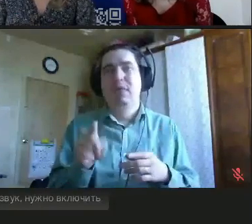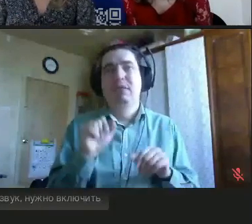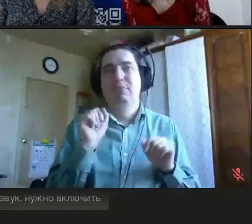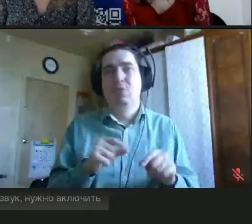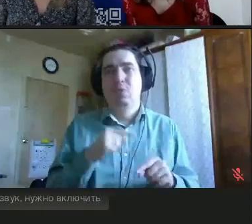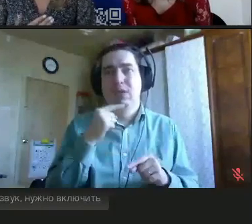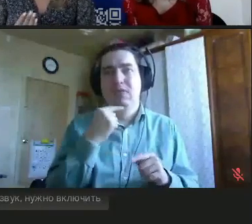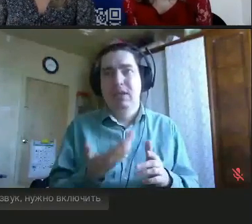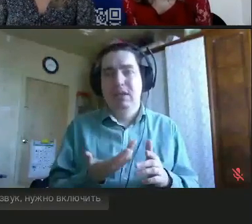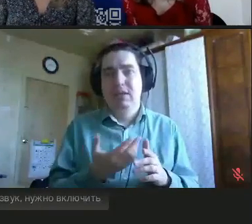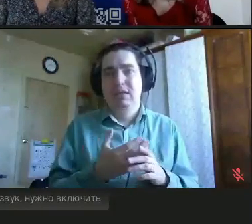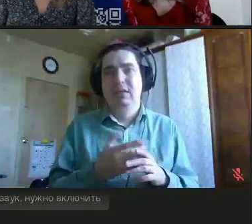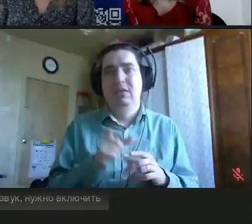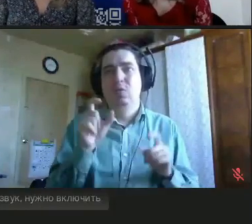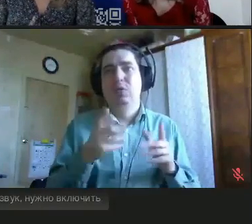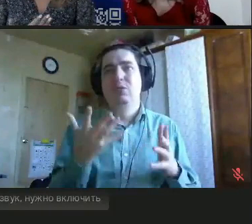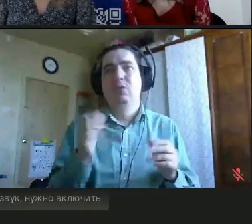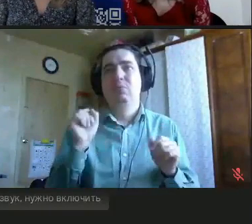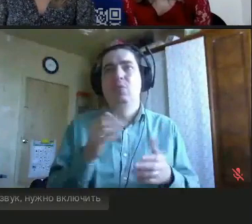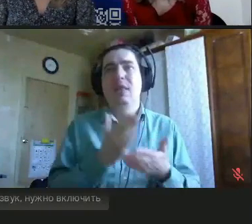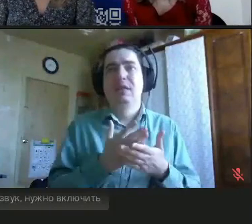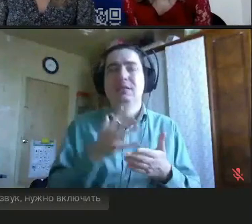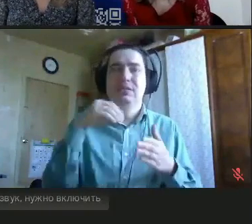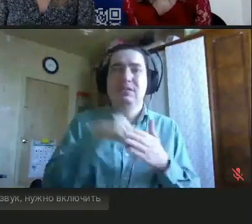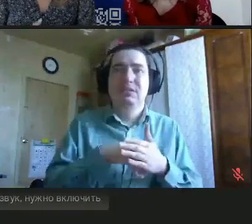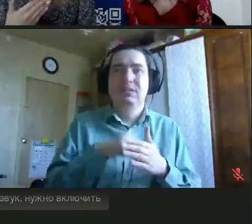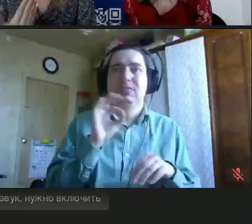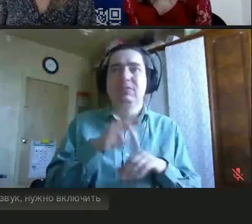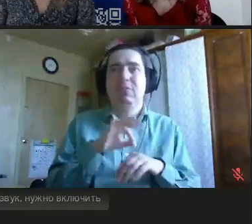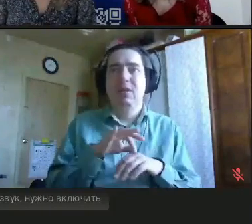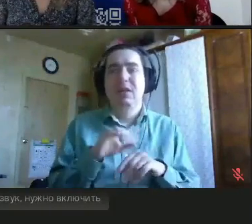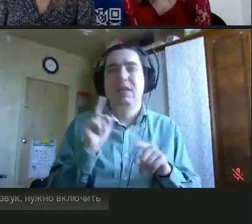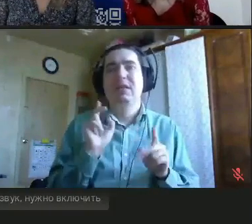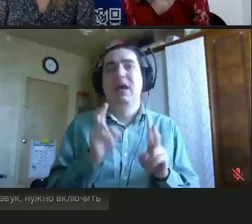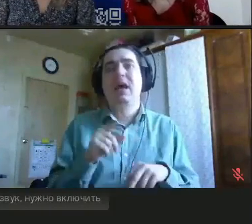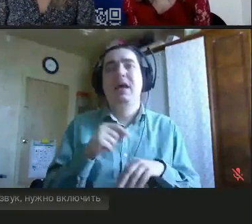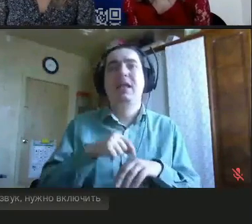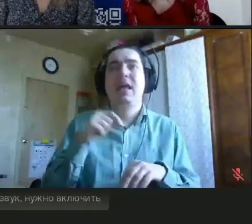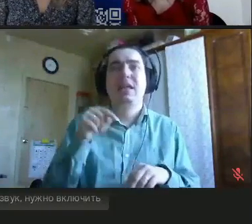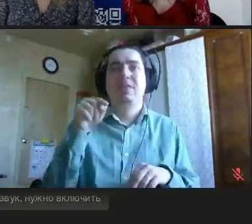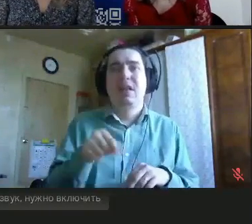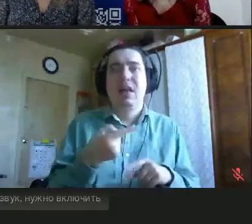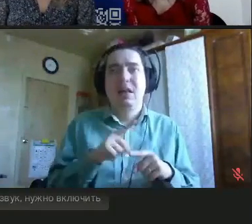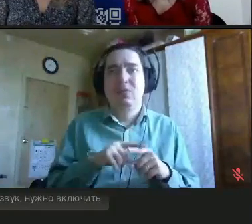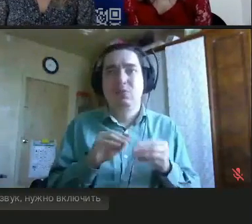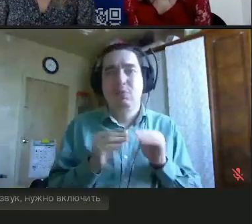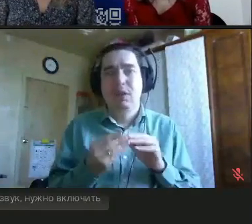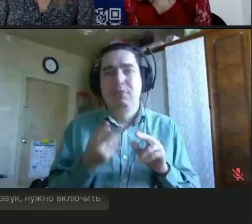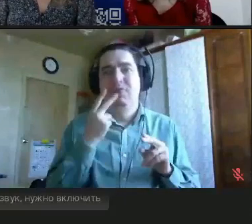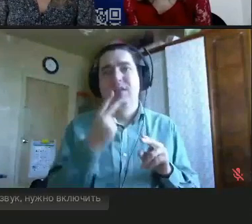людям, которые находятся вне этого заболевания, незнакомым людям, как реагировать на подобного вида